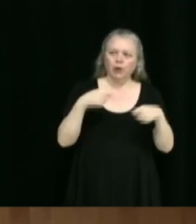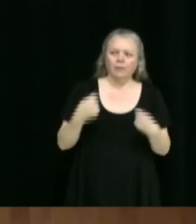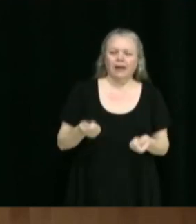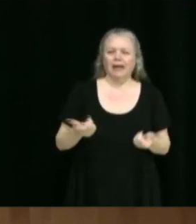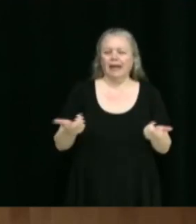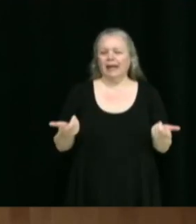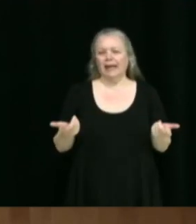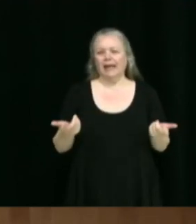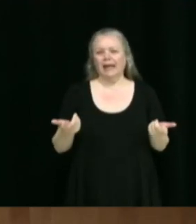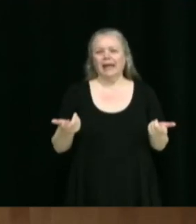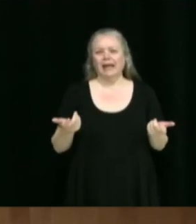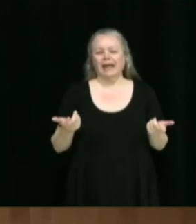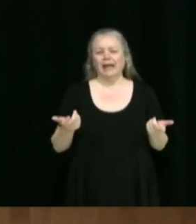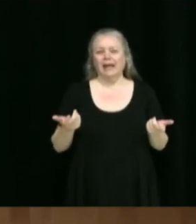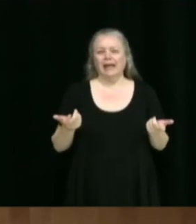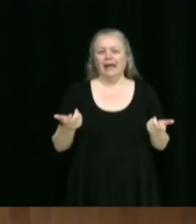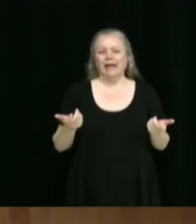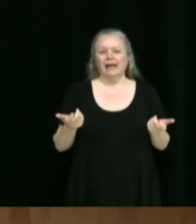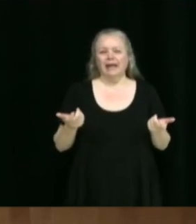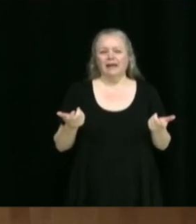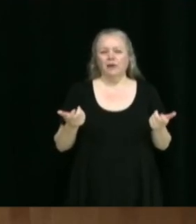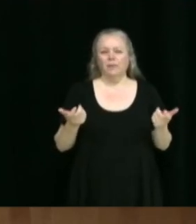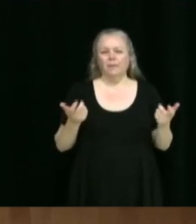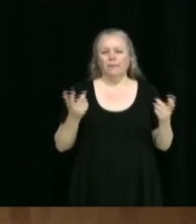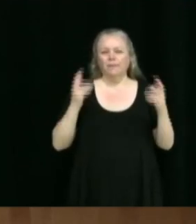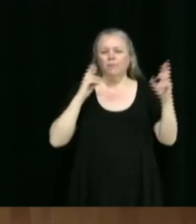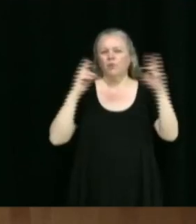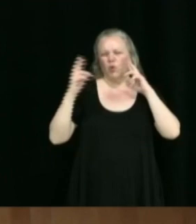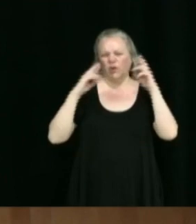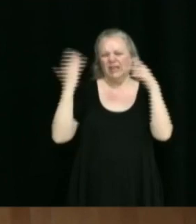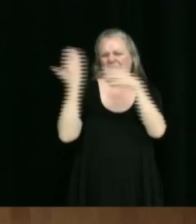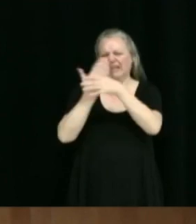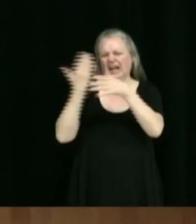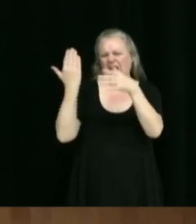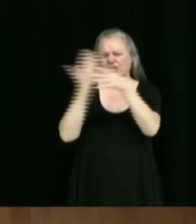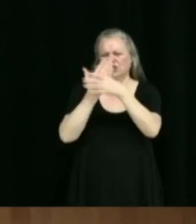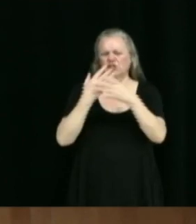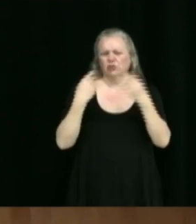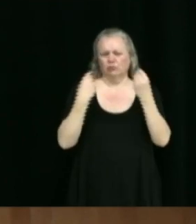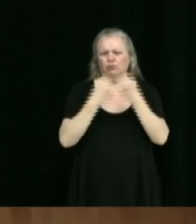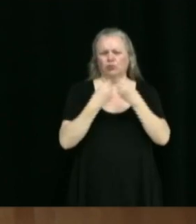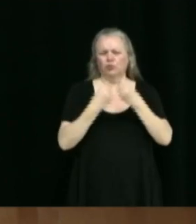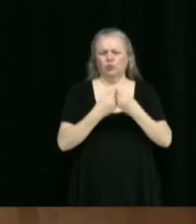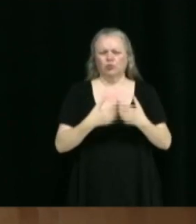qui causent beaucoup de dérangements chez les personnes